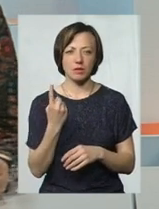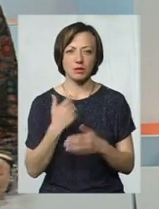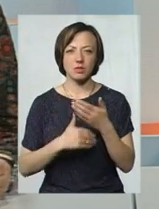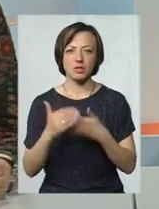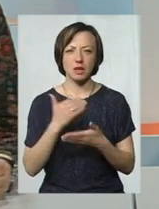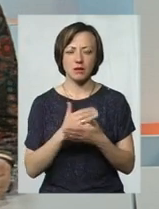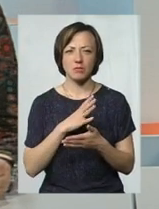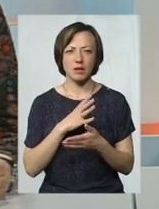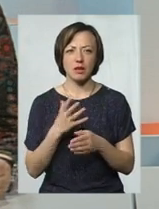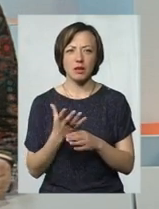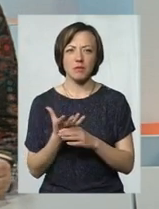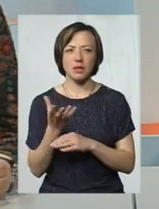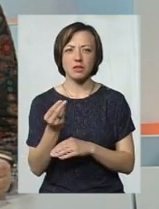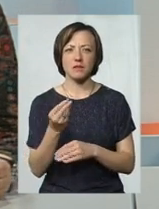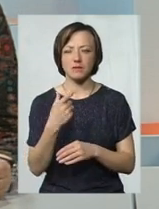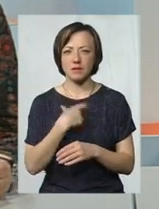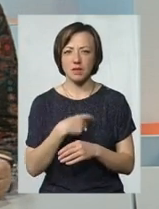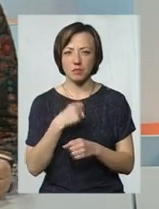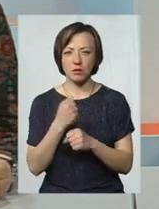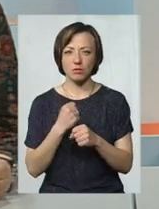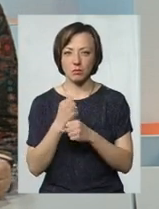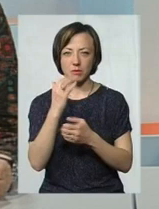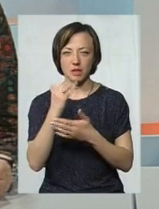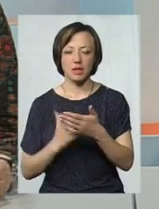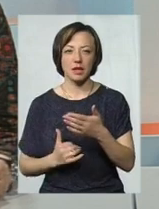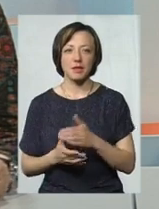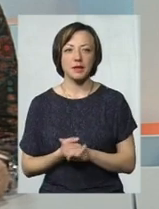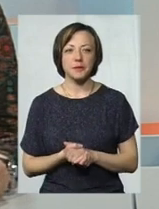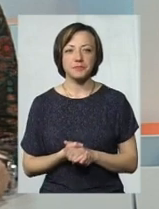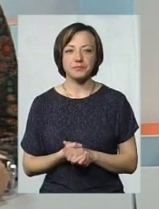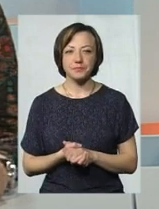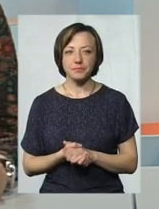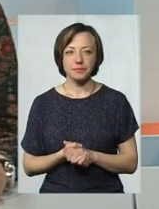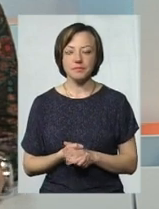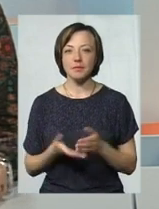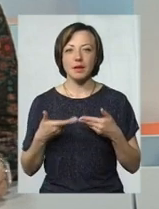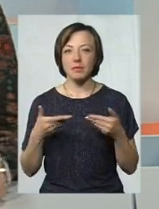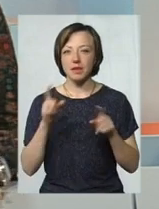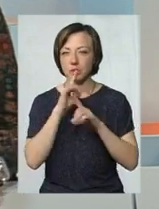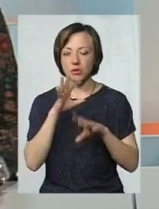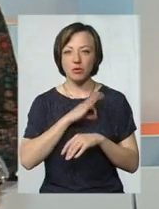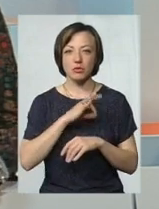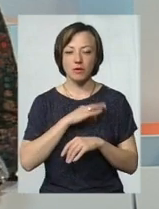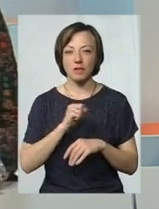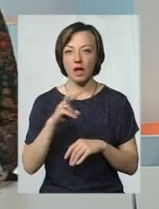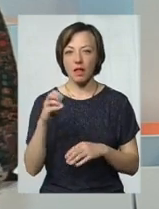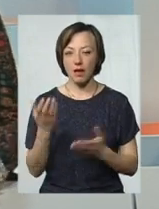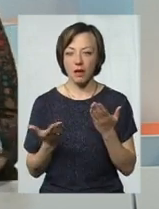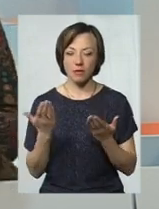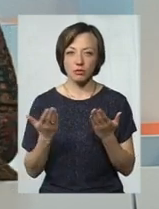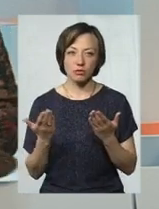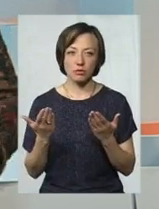останніх інструментів, вони платежі в себе всередині розробили. Криво, ми вже ними не будемо користуватися, але якщо ми